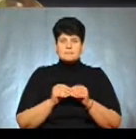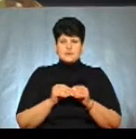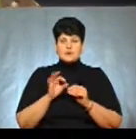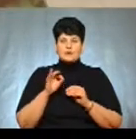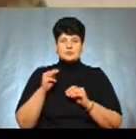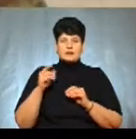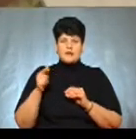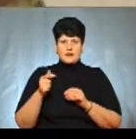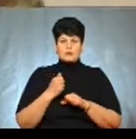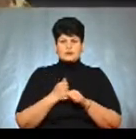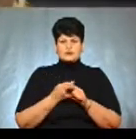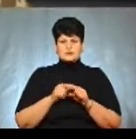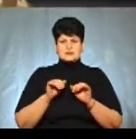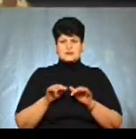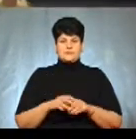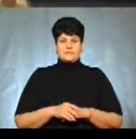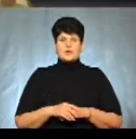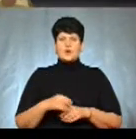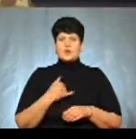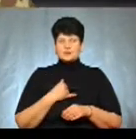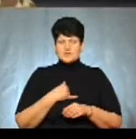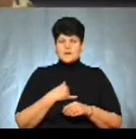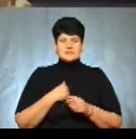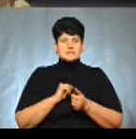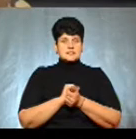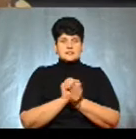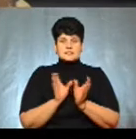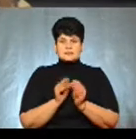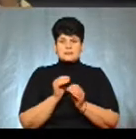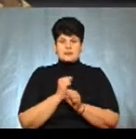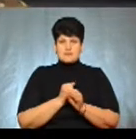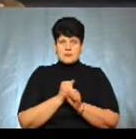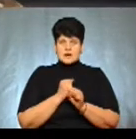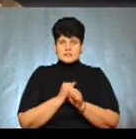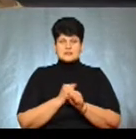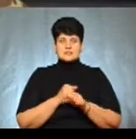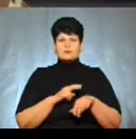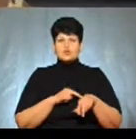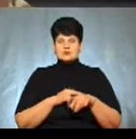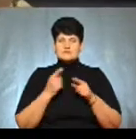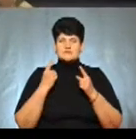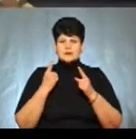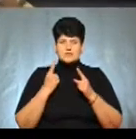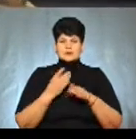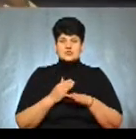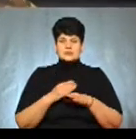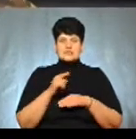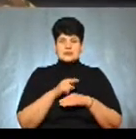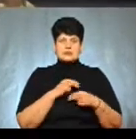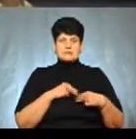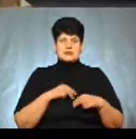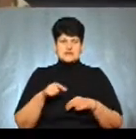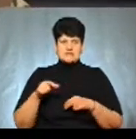ОТГ ми опрацьовуємо такі заходи. В нас досить тісна співпраця з муніципальною поліцією, значна частина їхніх працівників,